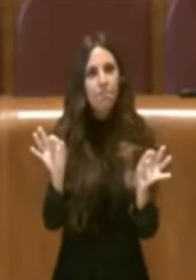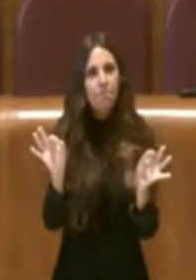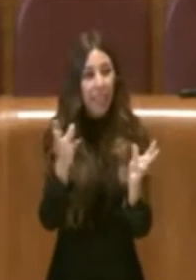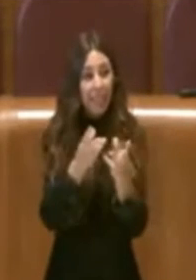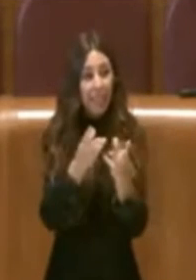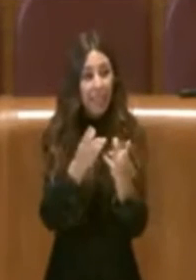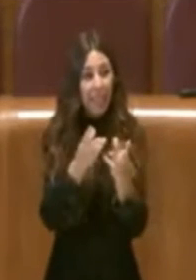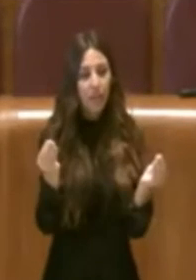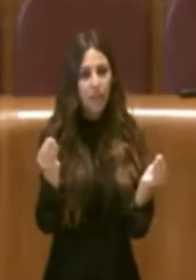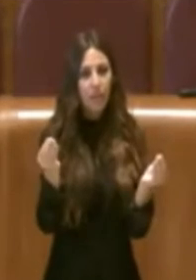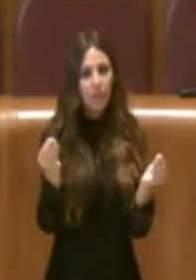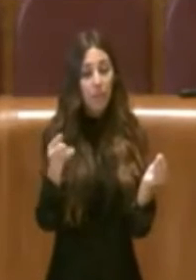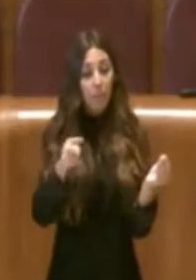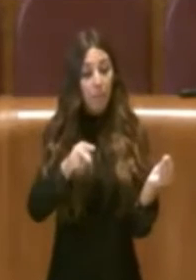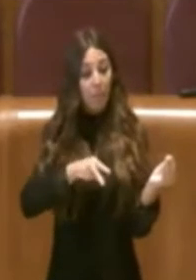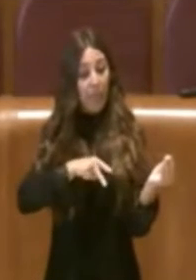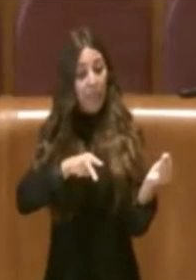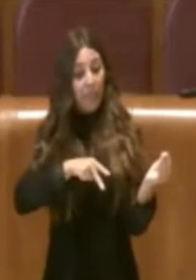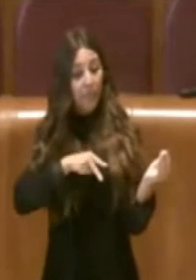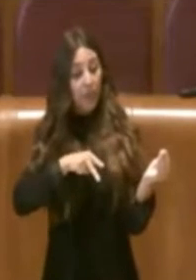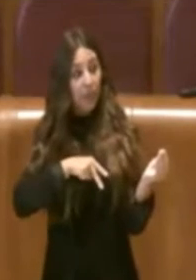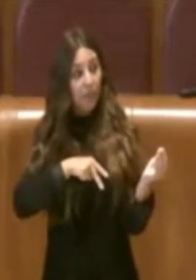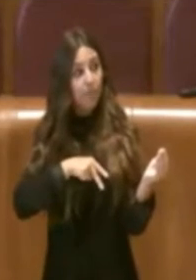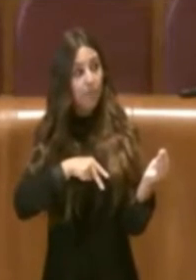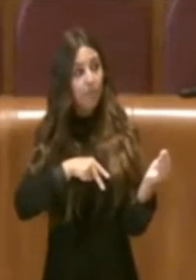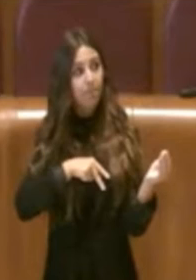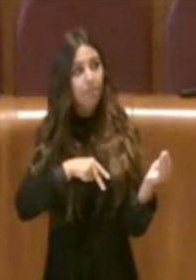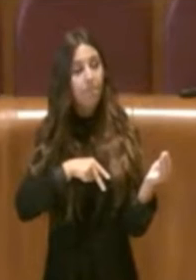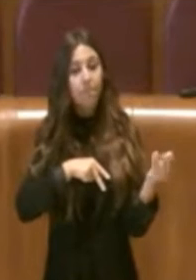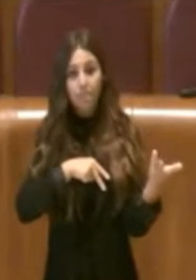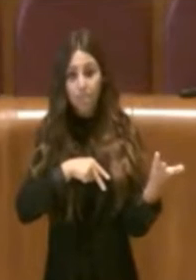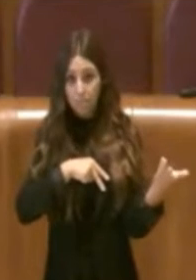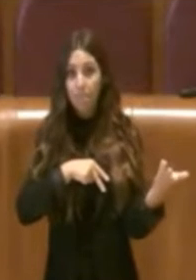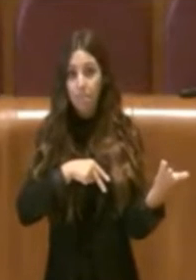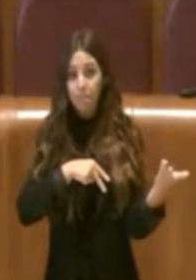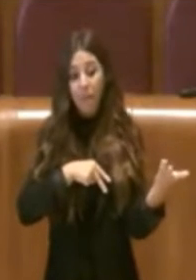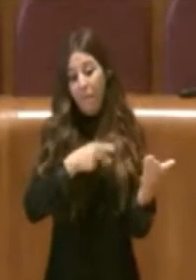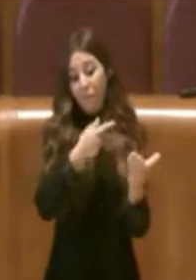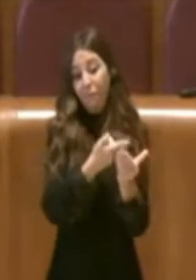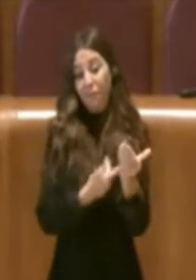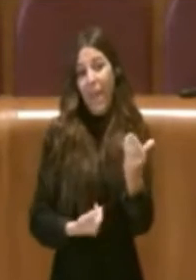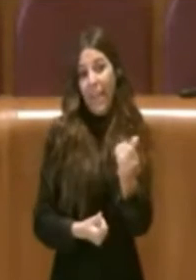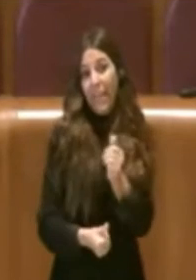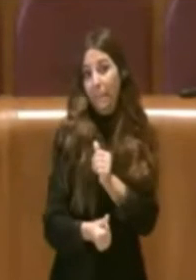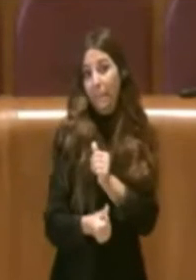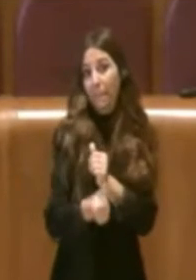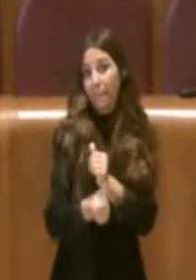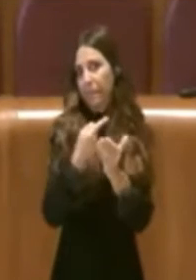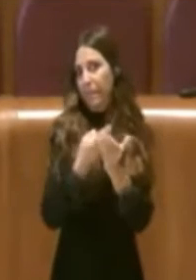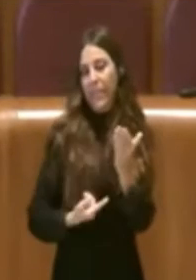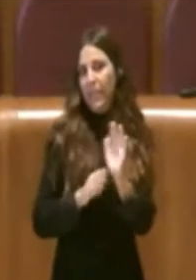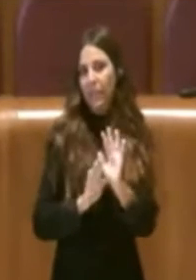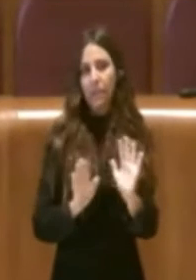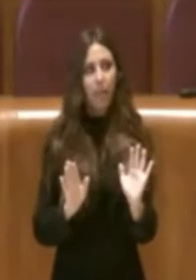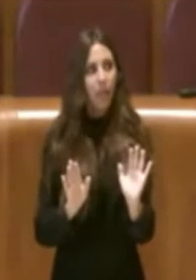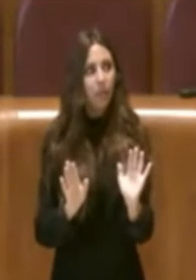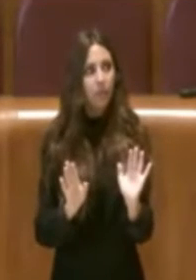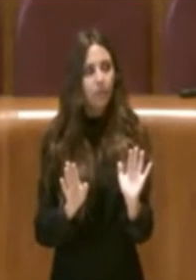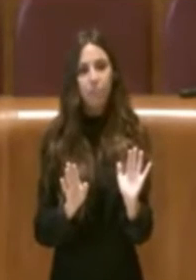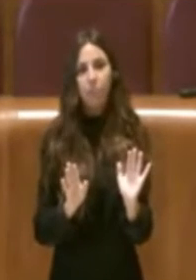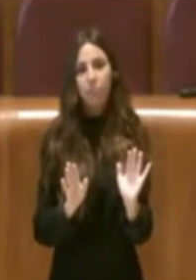realtà private poi andavano classicamente a fallire prima. Questa